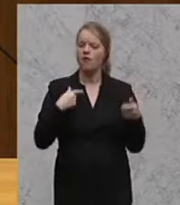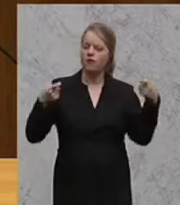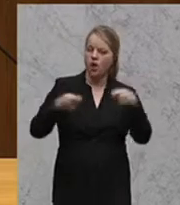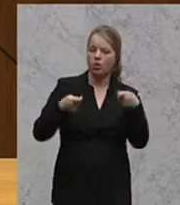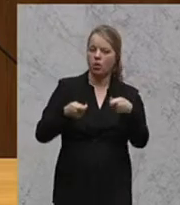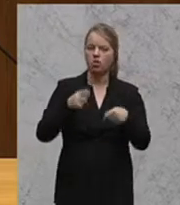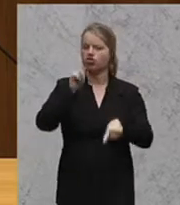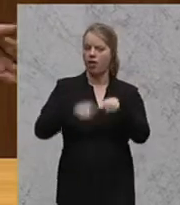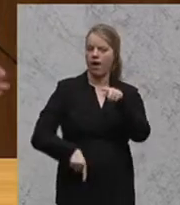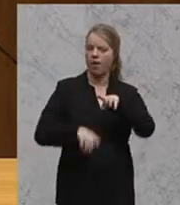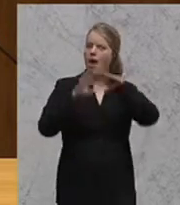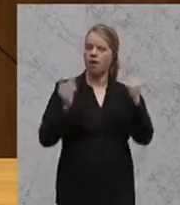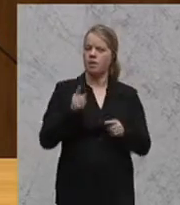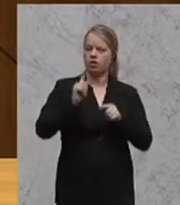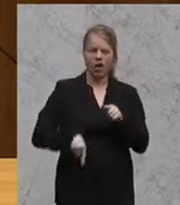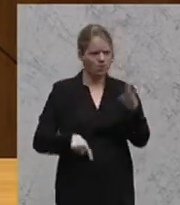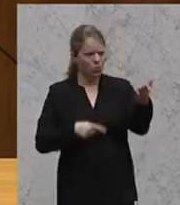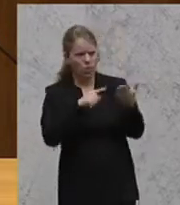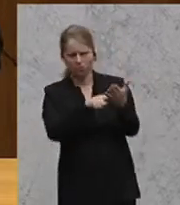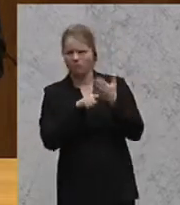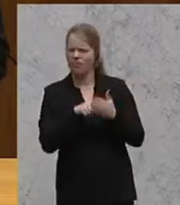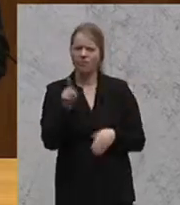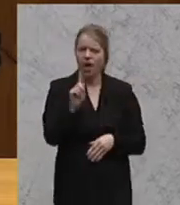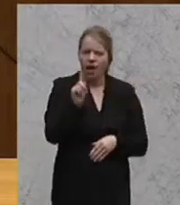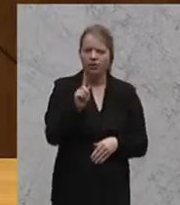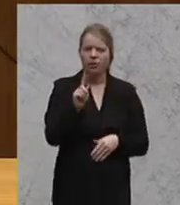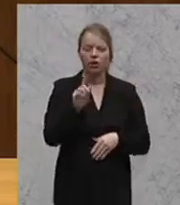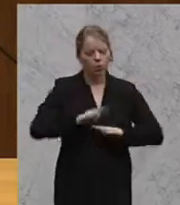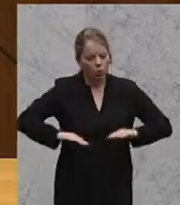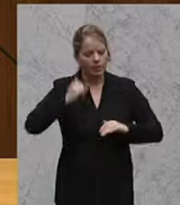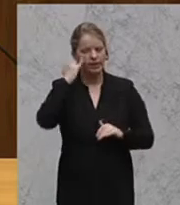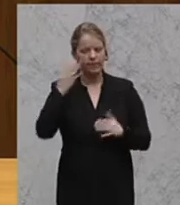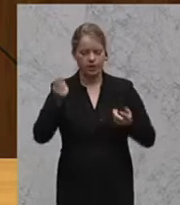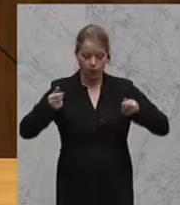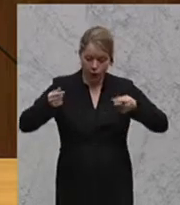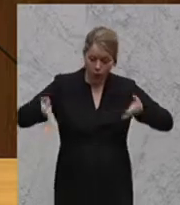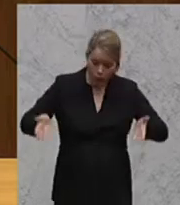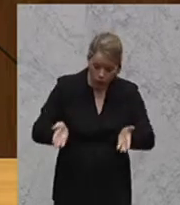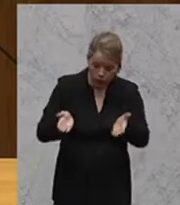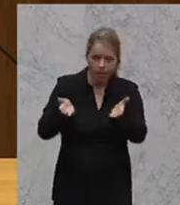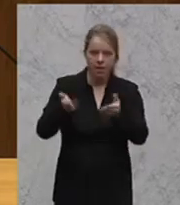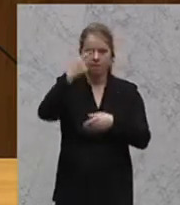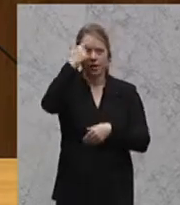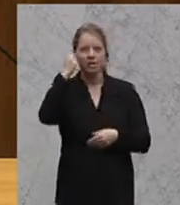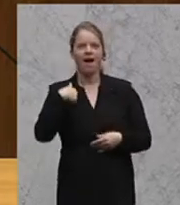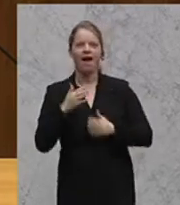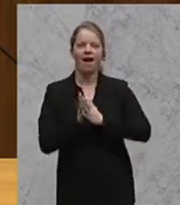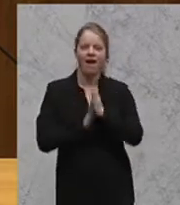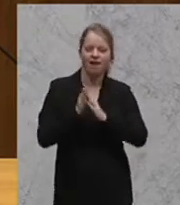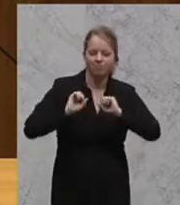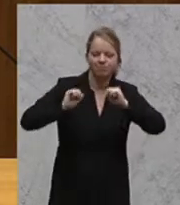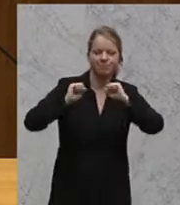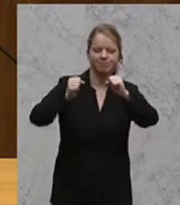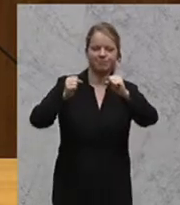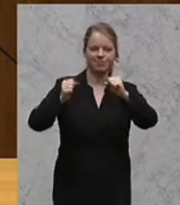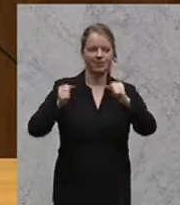Grund auf etwas Schlechtes. Und die Grundidee der Förderungen, gewisse Anreize zu setzen, damit die Menschen auch gewisse Aktivitäten setzen und